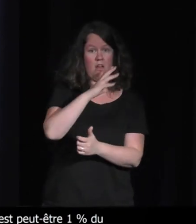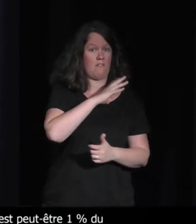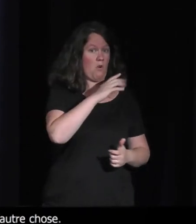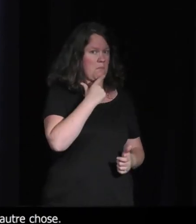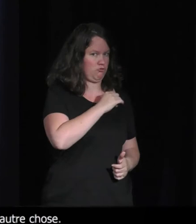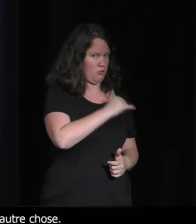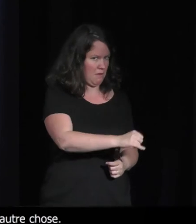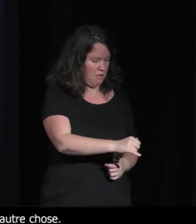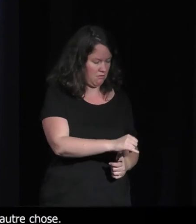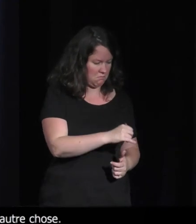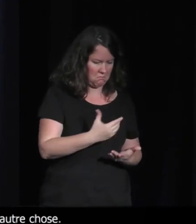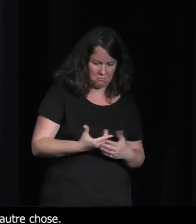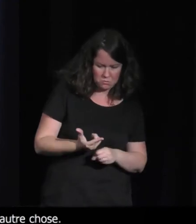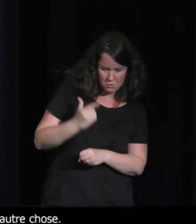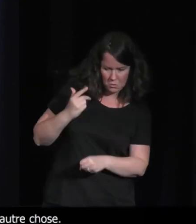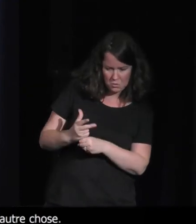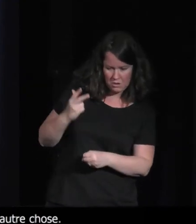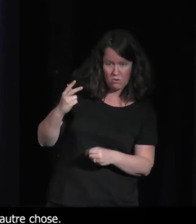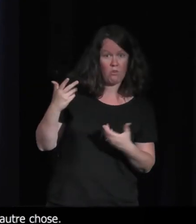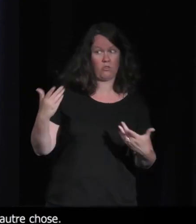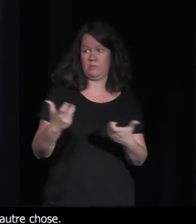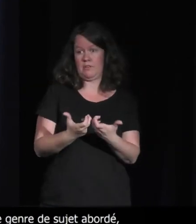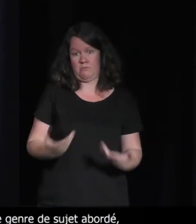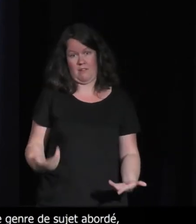'époque, il y a ne serait-ce que 2-3 ans, et aujourd'hui, c'est le cas.